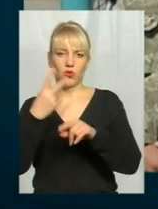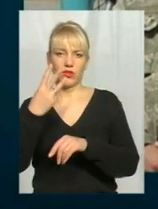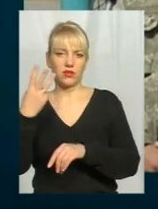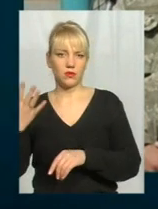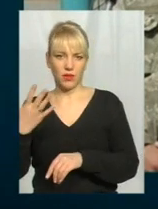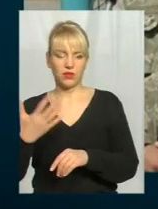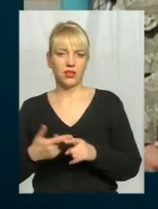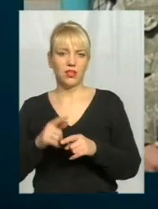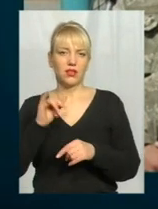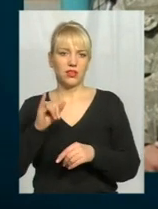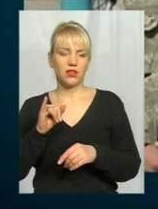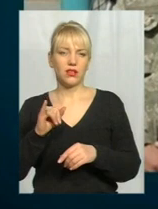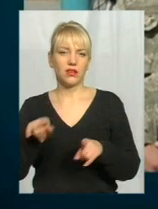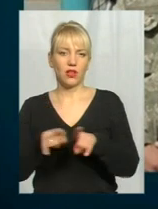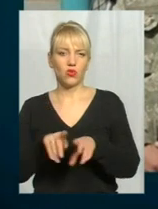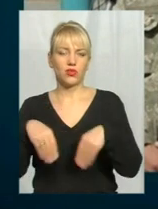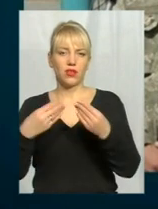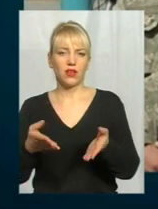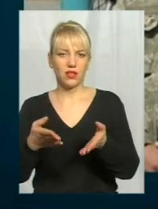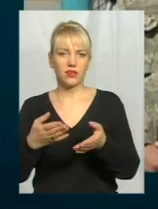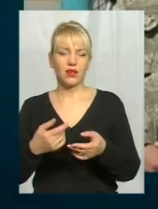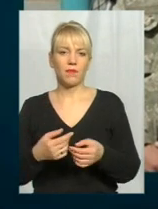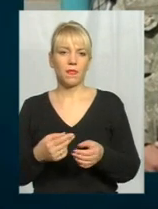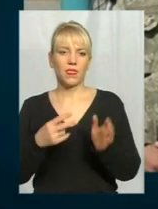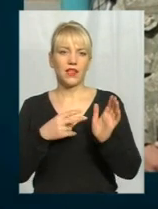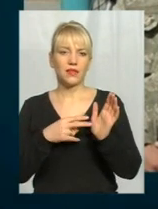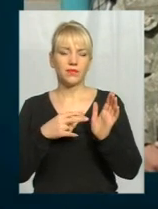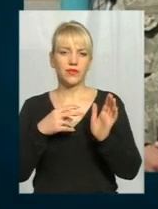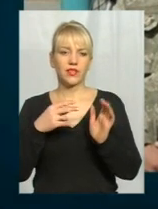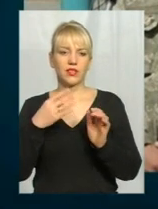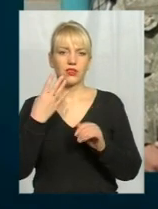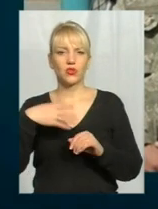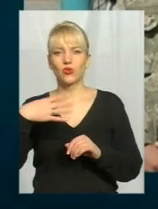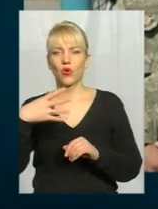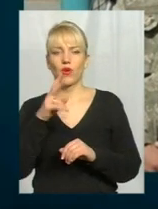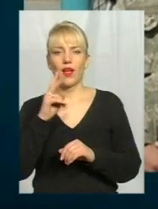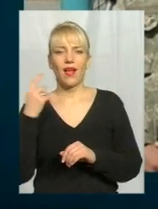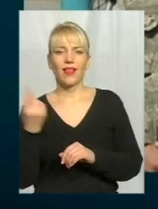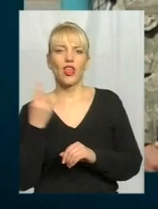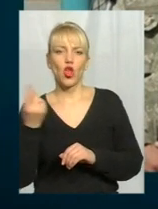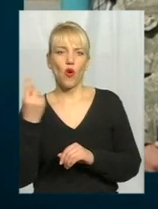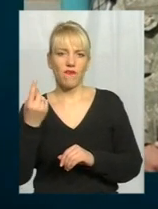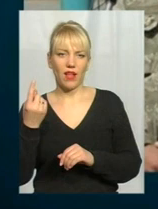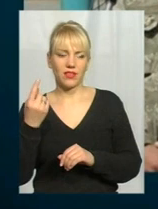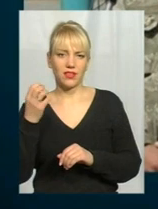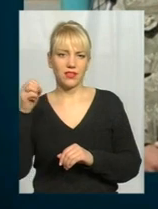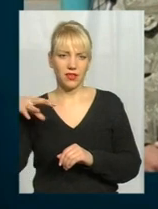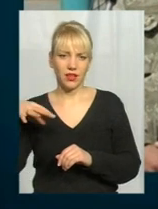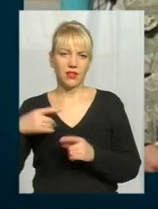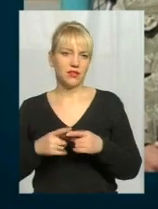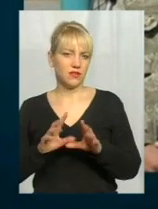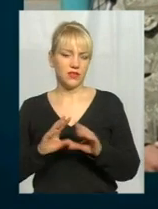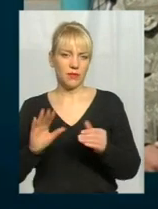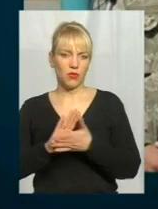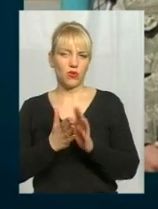світло дається також 75-100 кВт дається пільга, це наша плата, як положено.